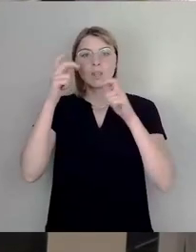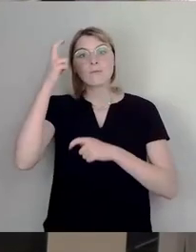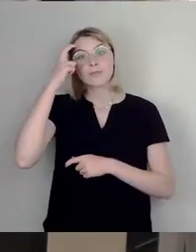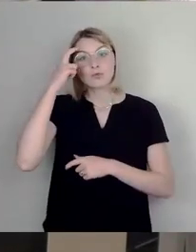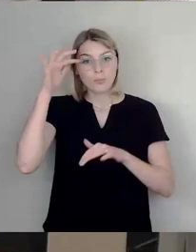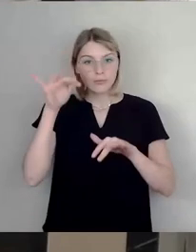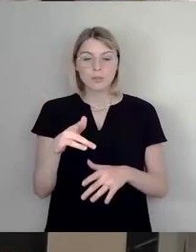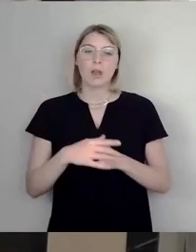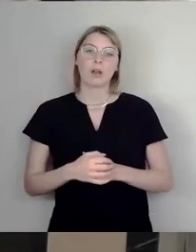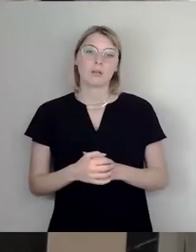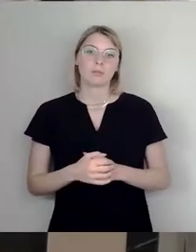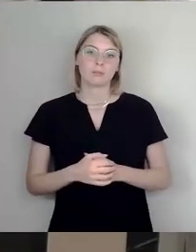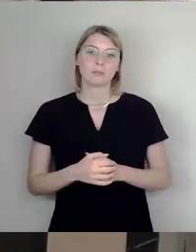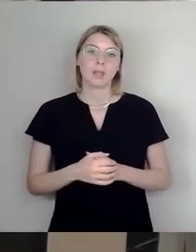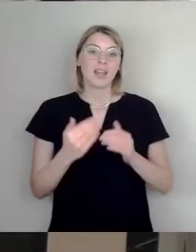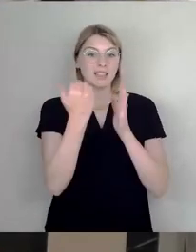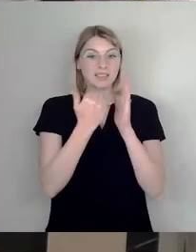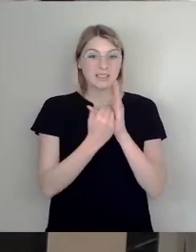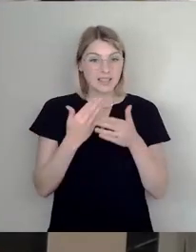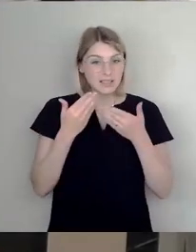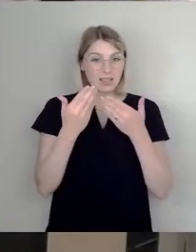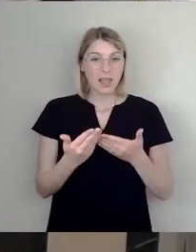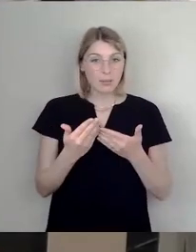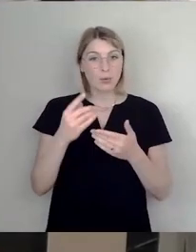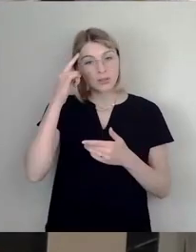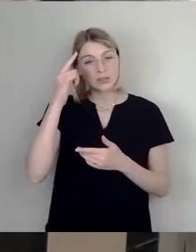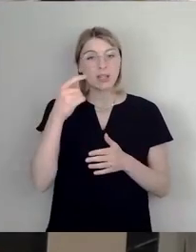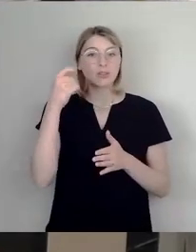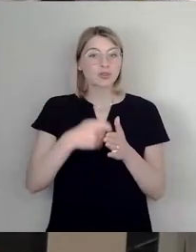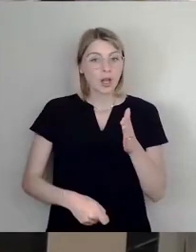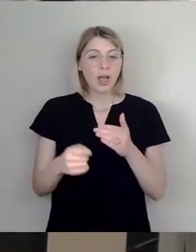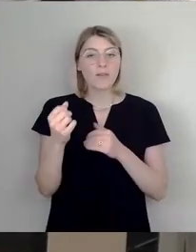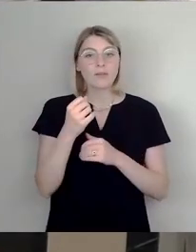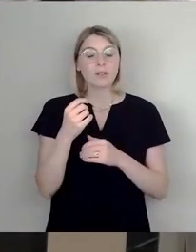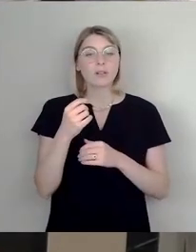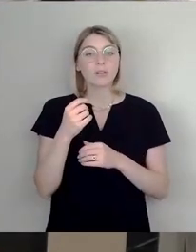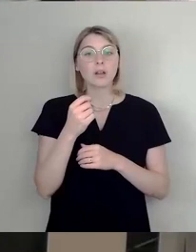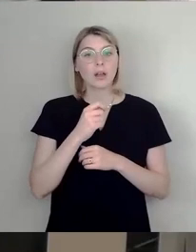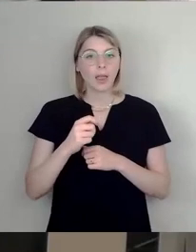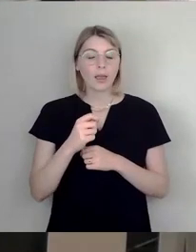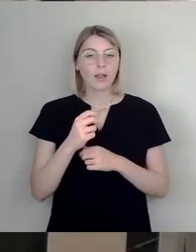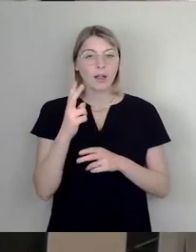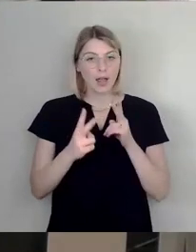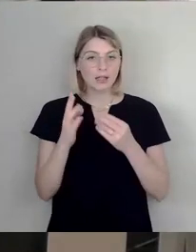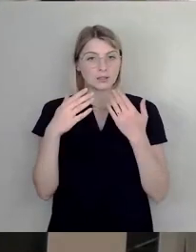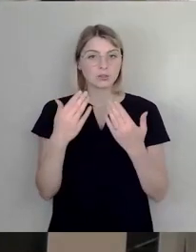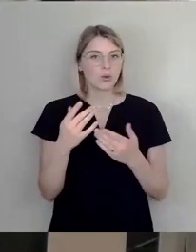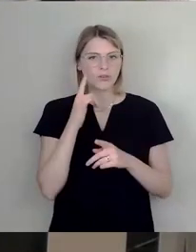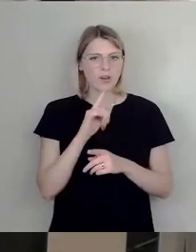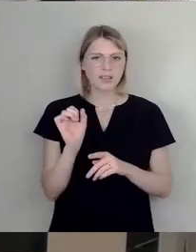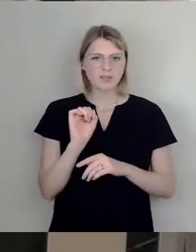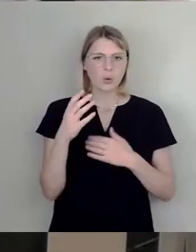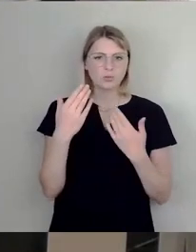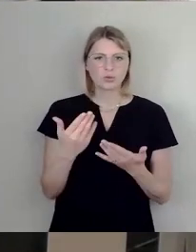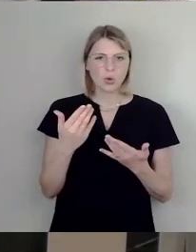Und Gesetzgebung im Sinne von Strafrecht ist nicht keine Kommunalaufgabe. Ich weiß nicht, was die Leute gefahren ist, einen Schwachsinn machen zu